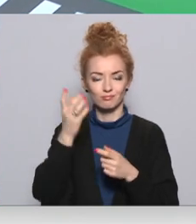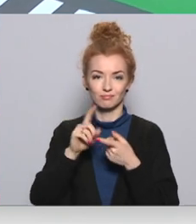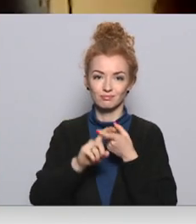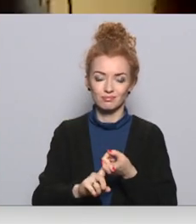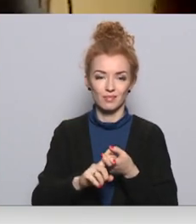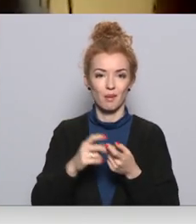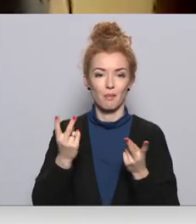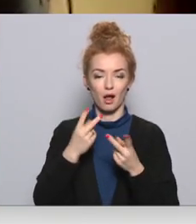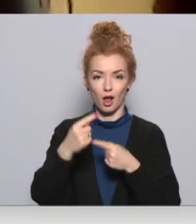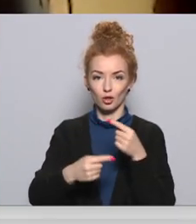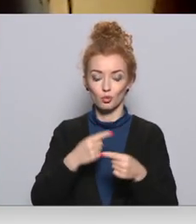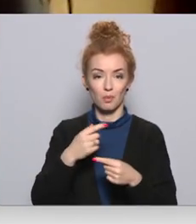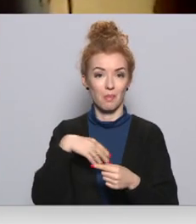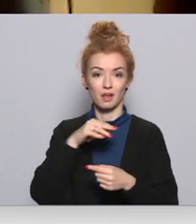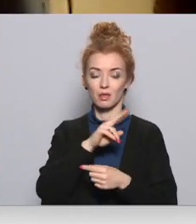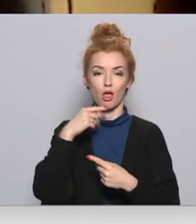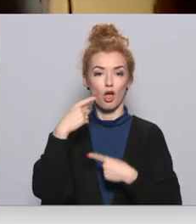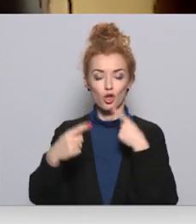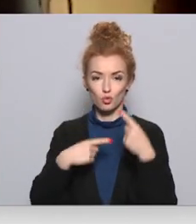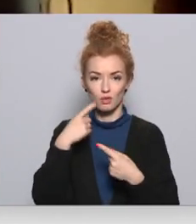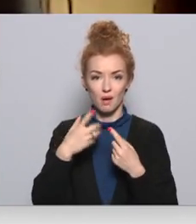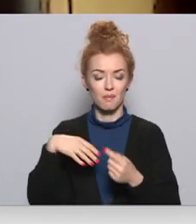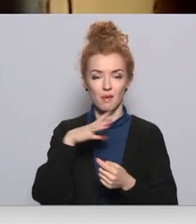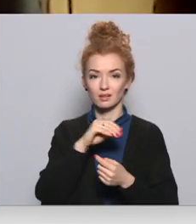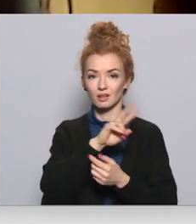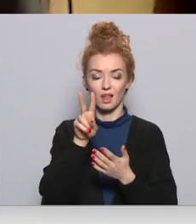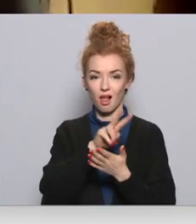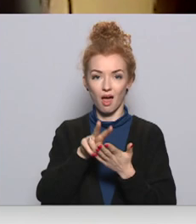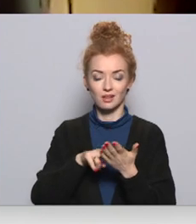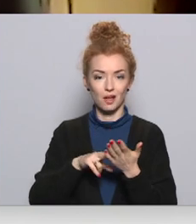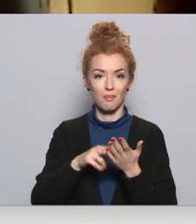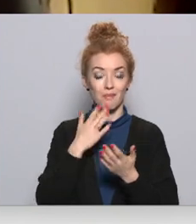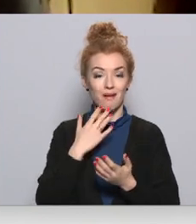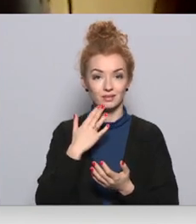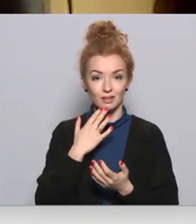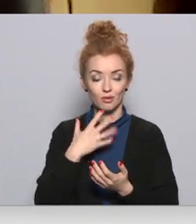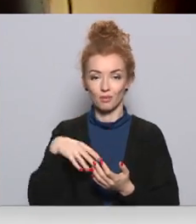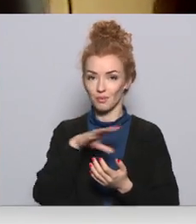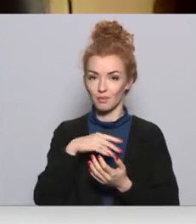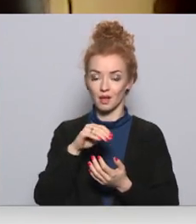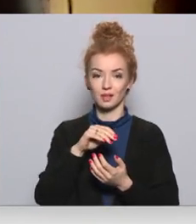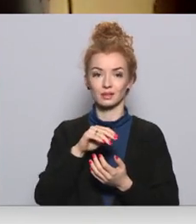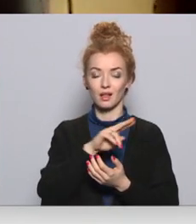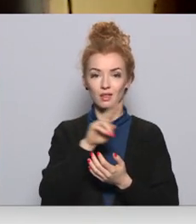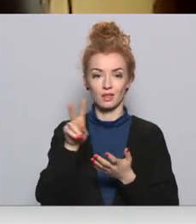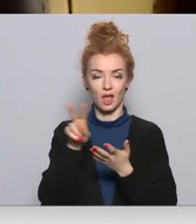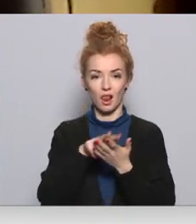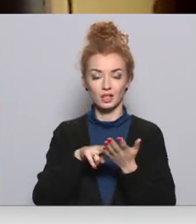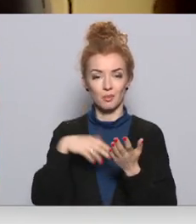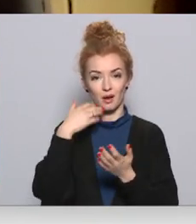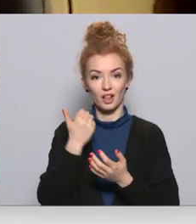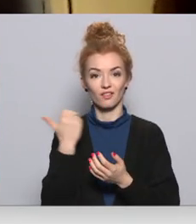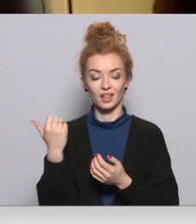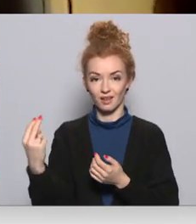paradumus. Mēs nerunājam. Mēs viņam nelasām priekšā. Mēs nelasām tad, kad viņi